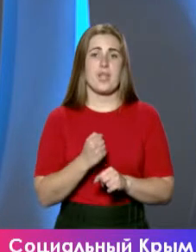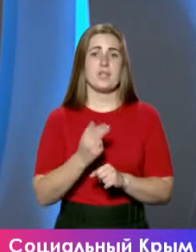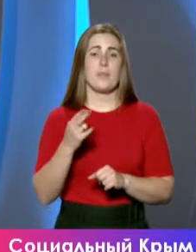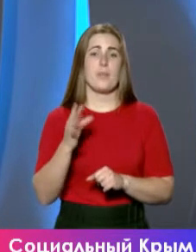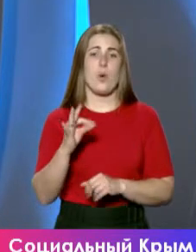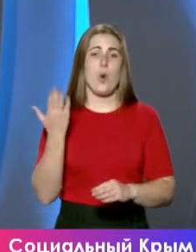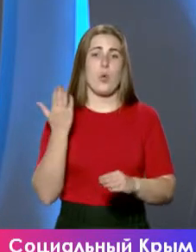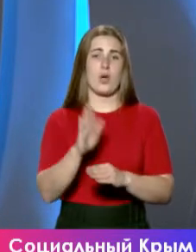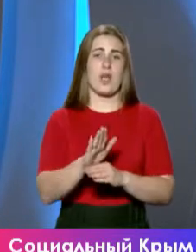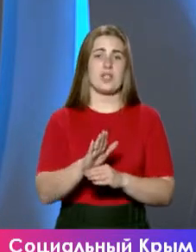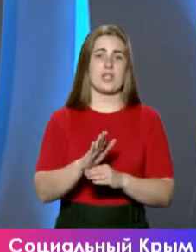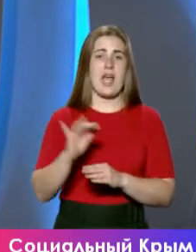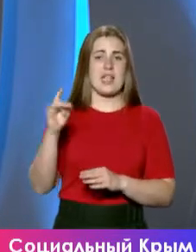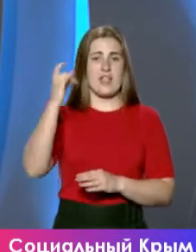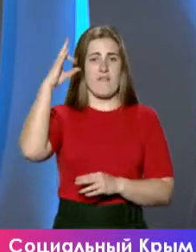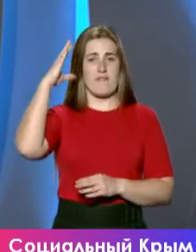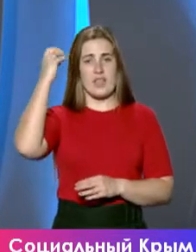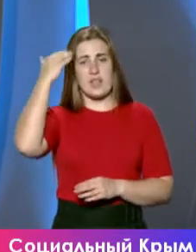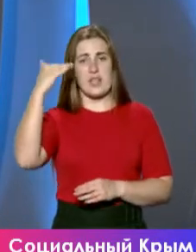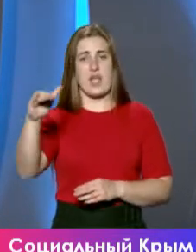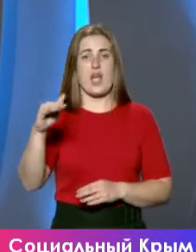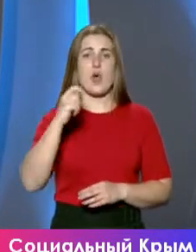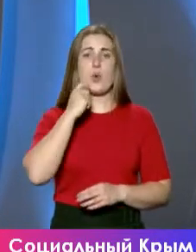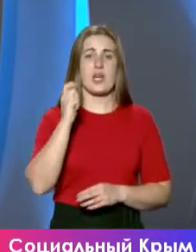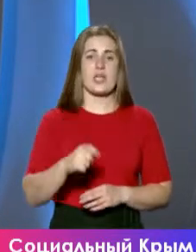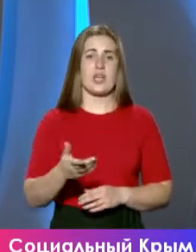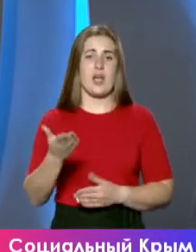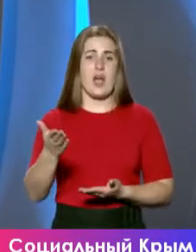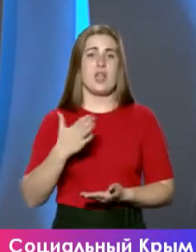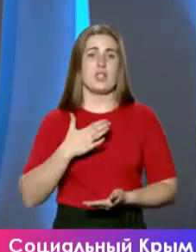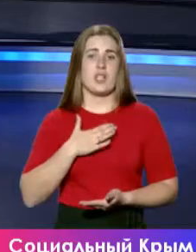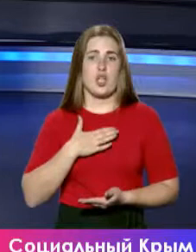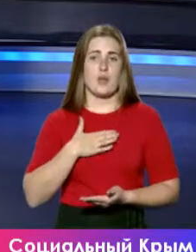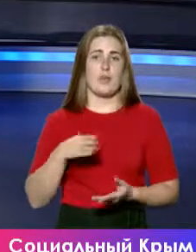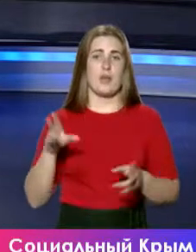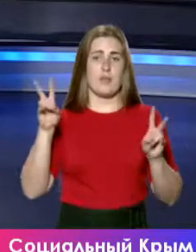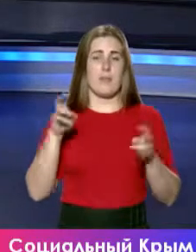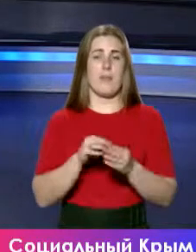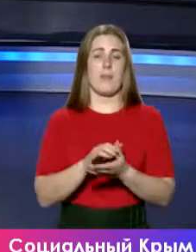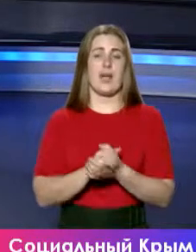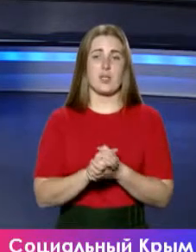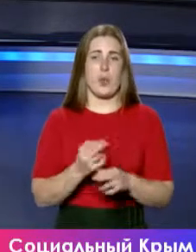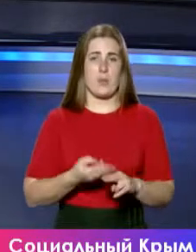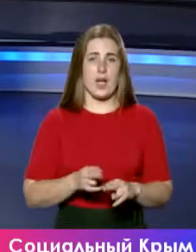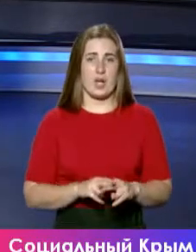указке извне, скажем так, Украины нашими партнерами, которые